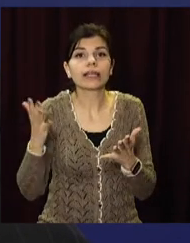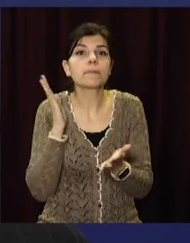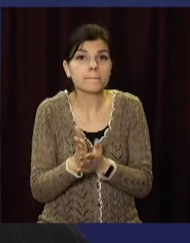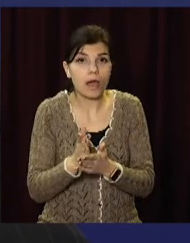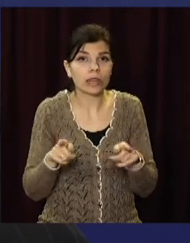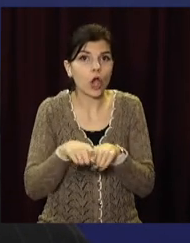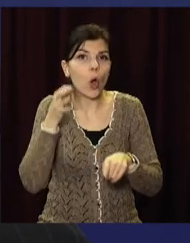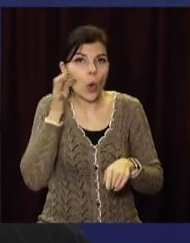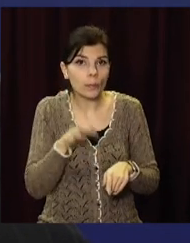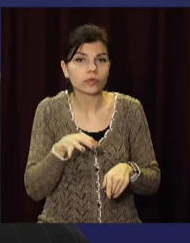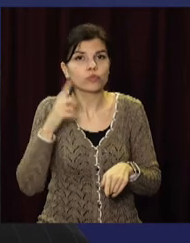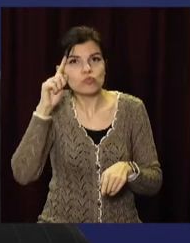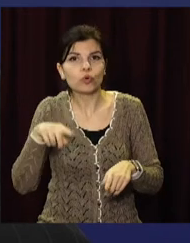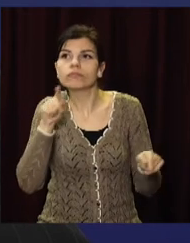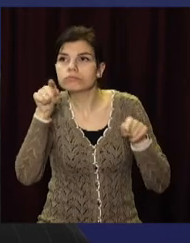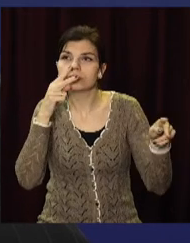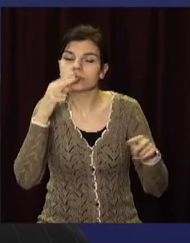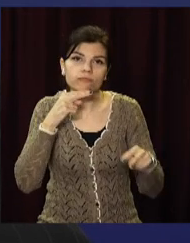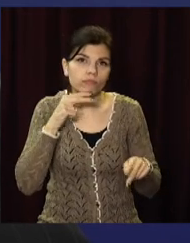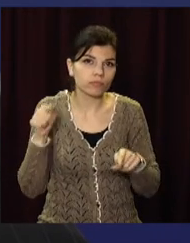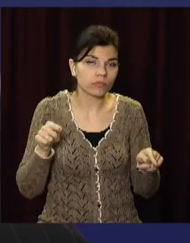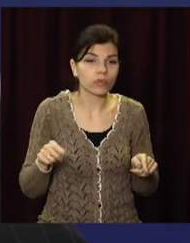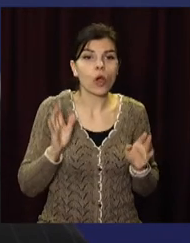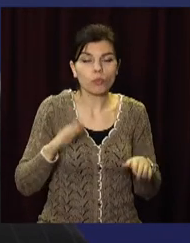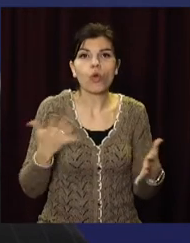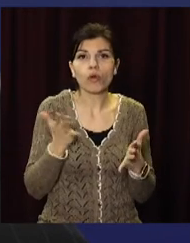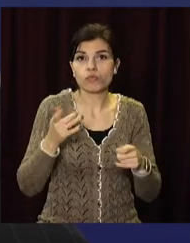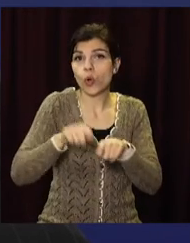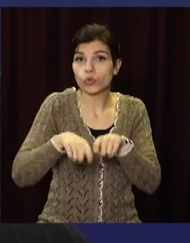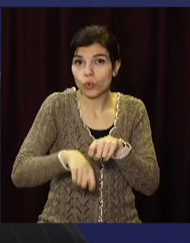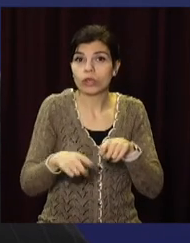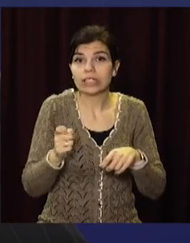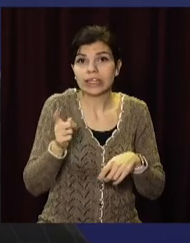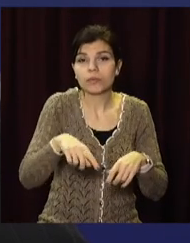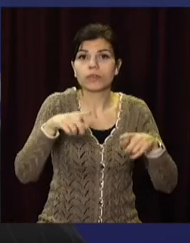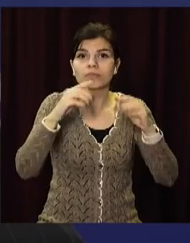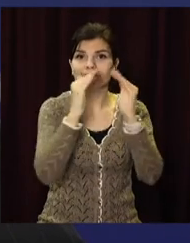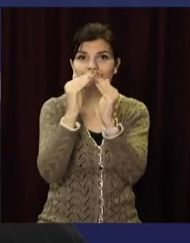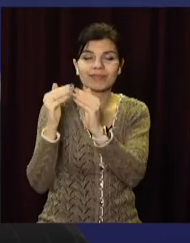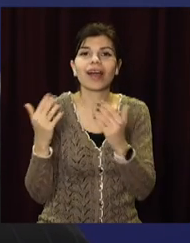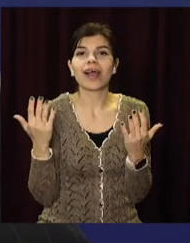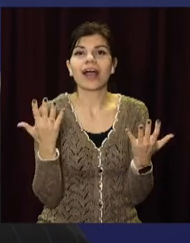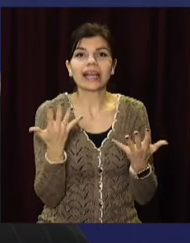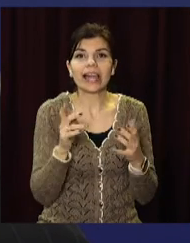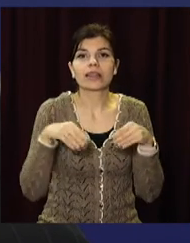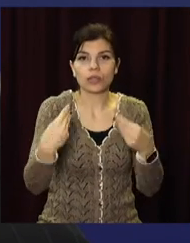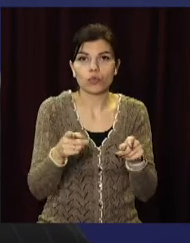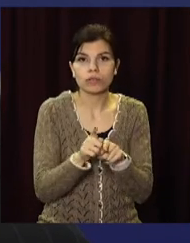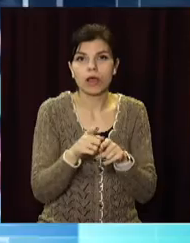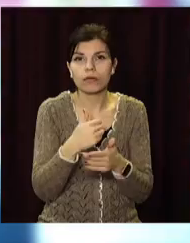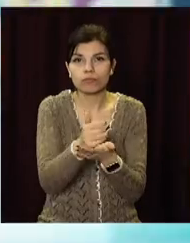такий досвід. І головне в цьому, що буде хоч якийсь контроль за тими закладами, які надають такі послуги.